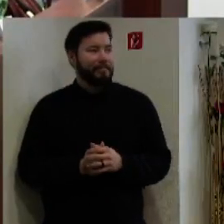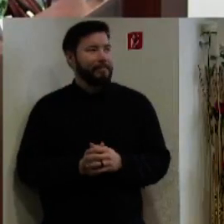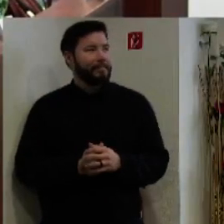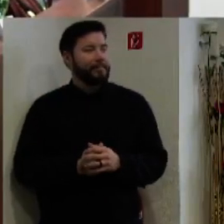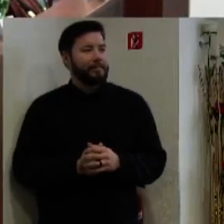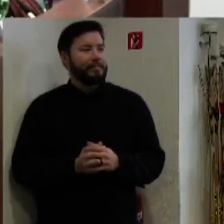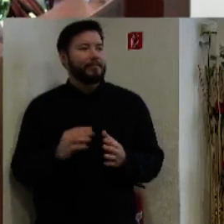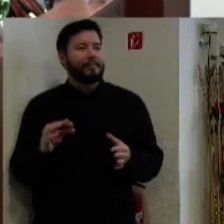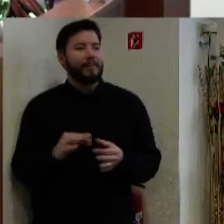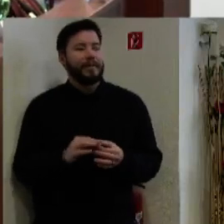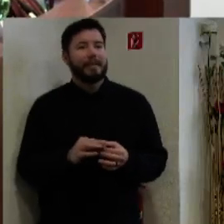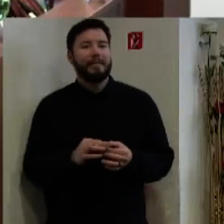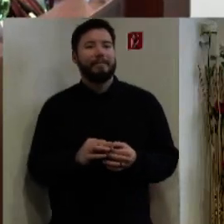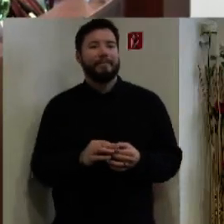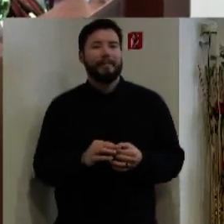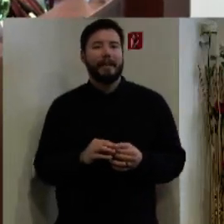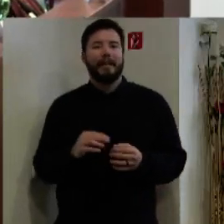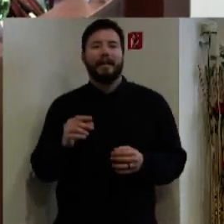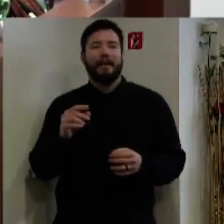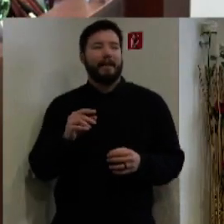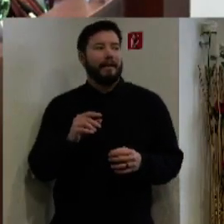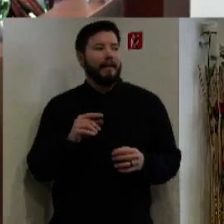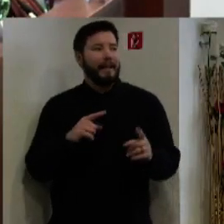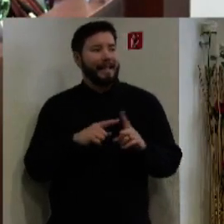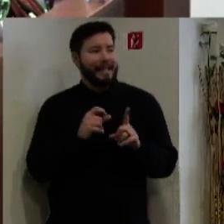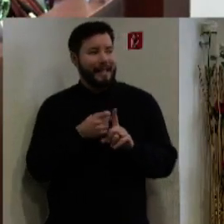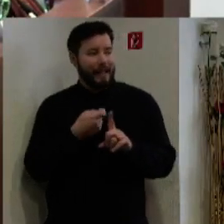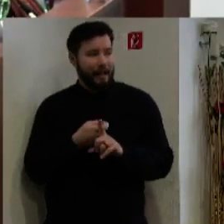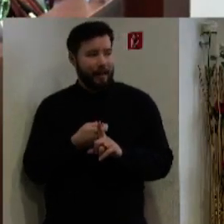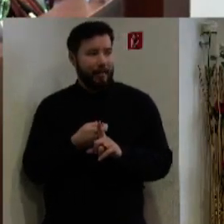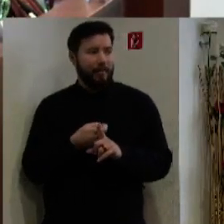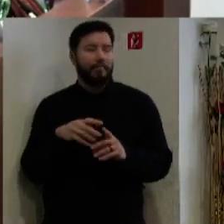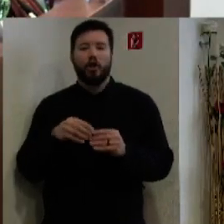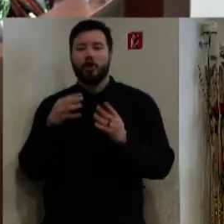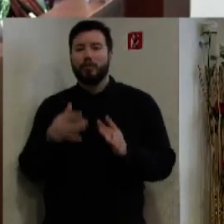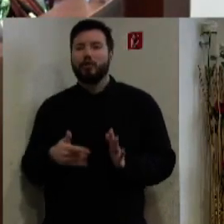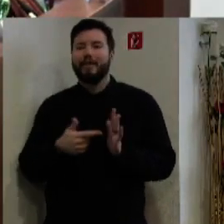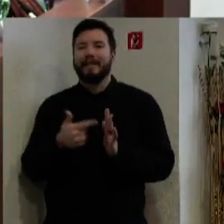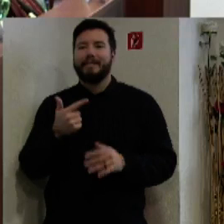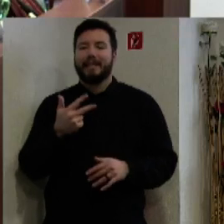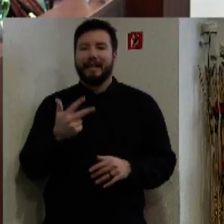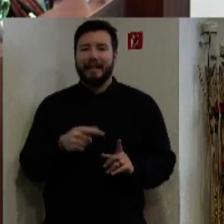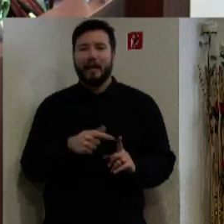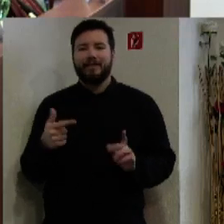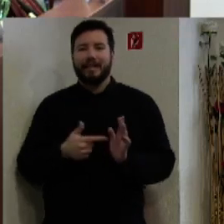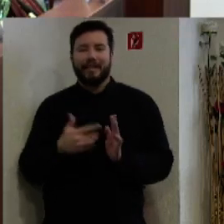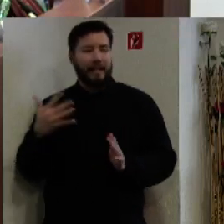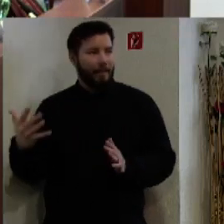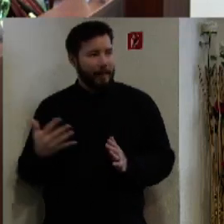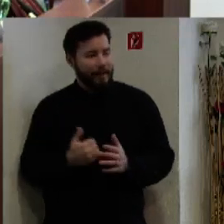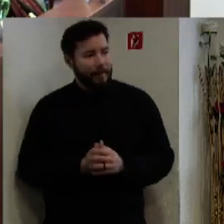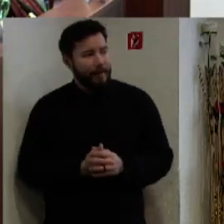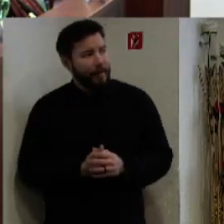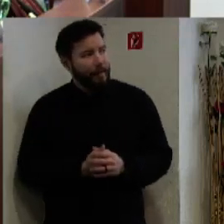k stanovisku hlavného kontrola Trenčianského samozprávneho kraja k návrhu rozpočtu TSK na rok, na roky 2023-2025,